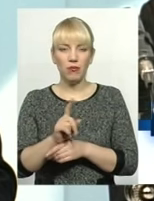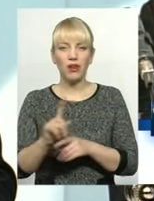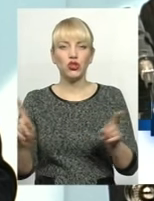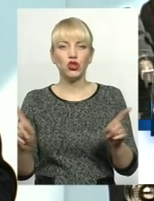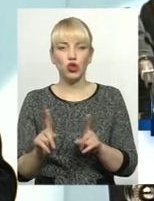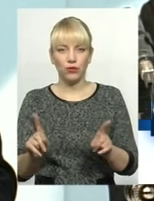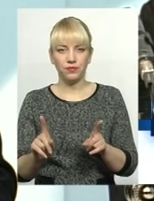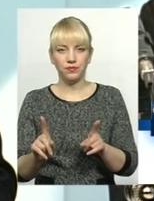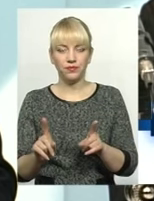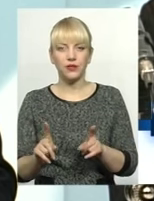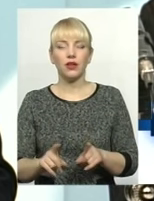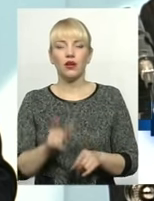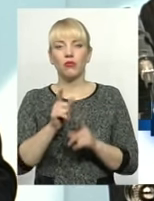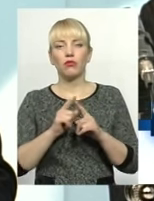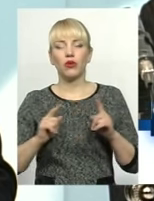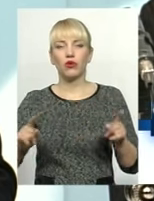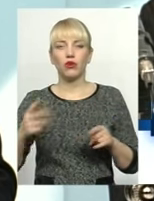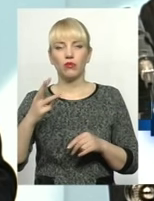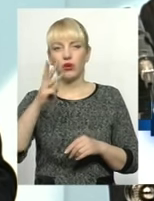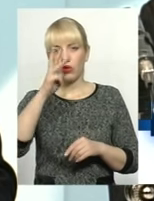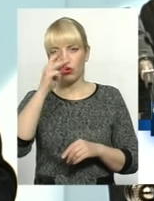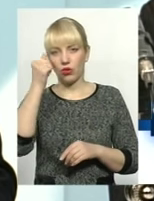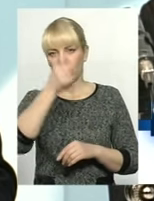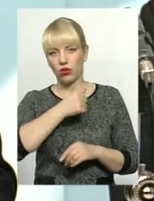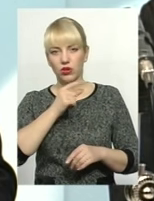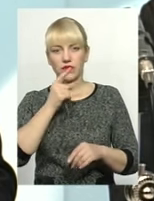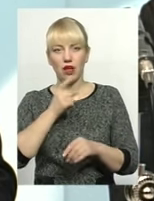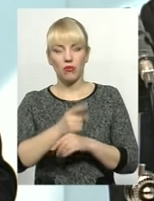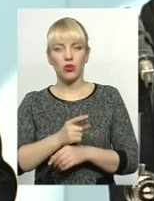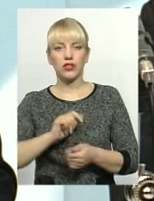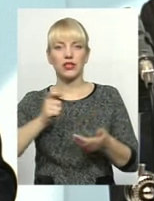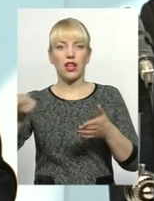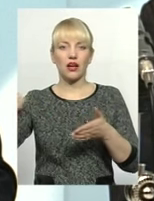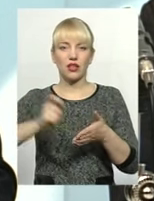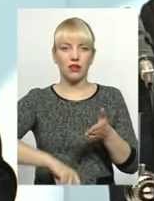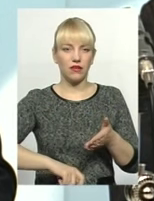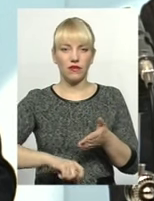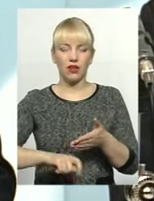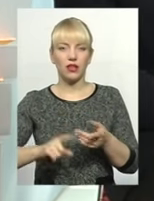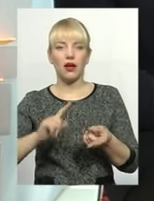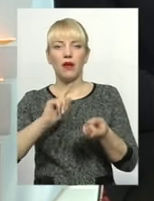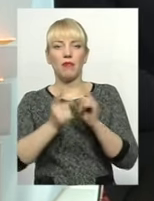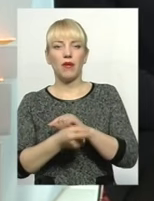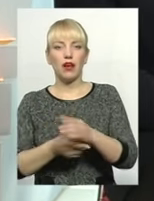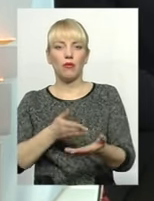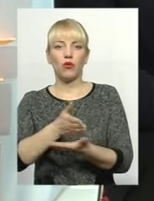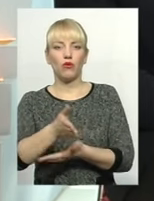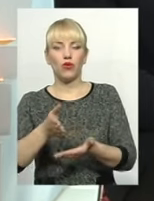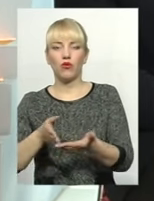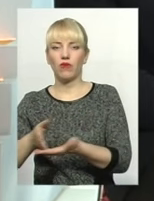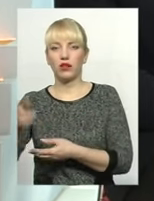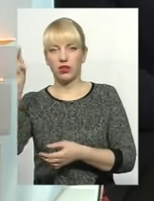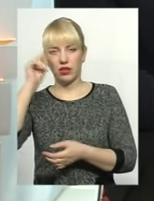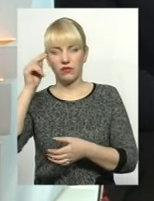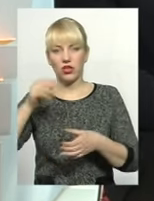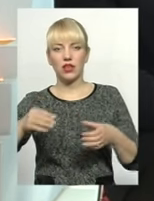протягом трьох років заборонено закривати, перепрофілювати навчальні заклади, але не більше